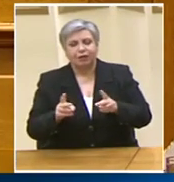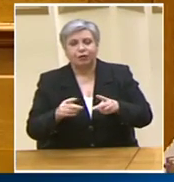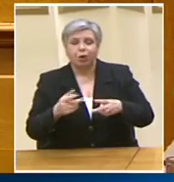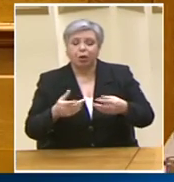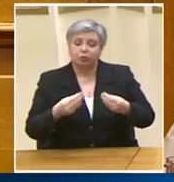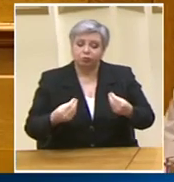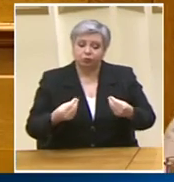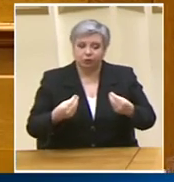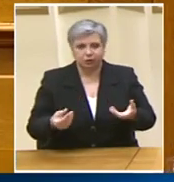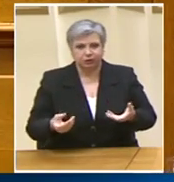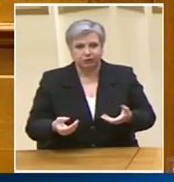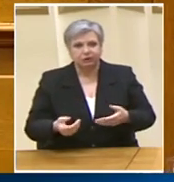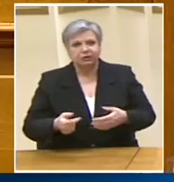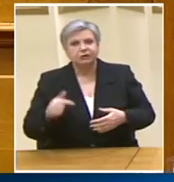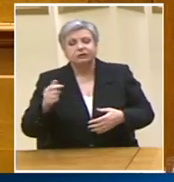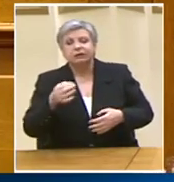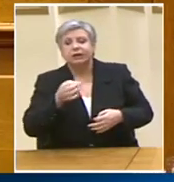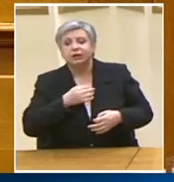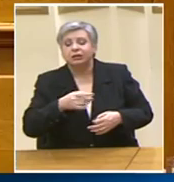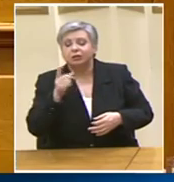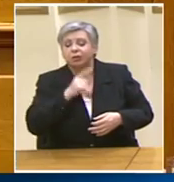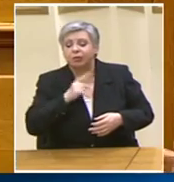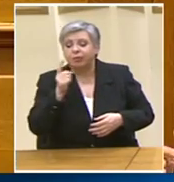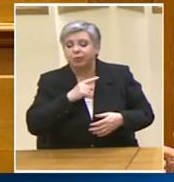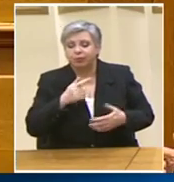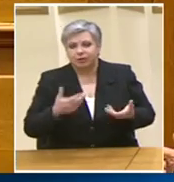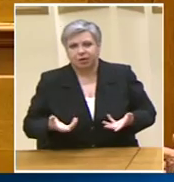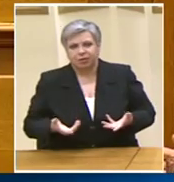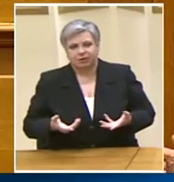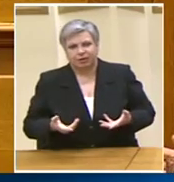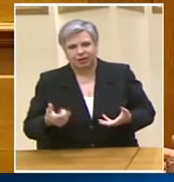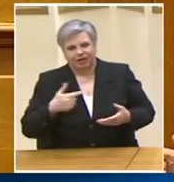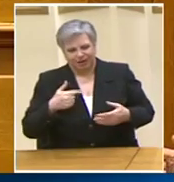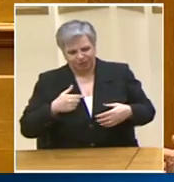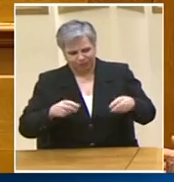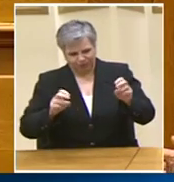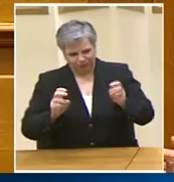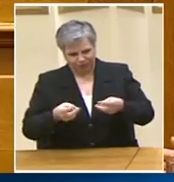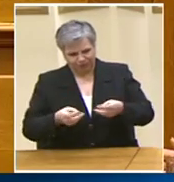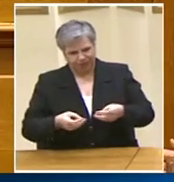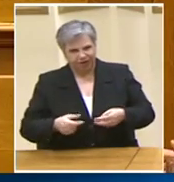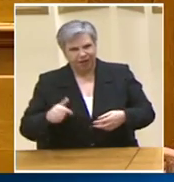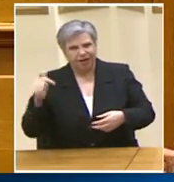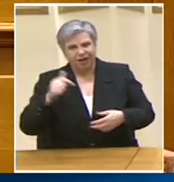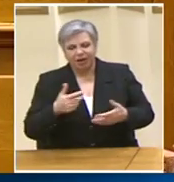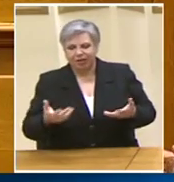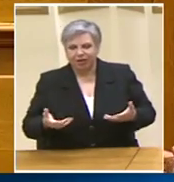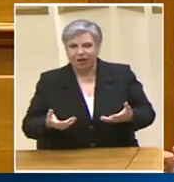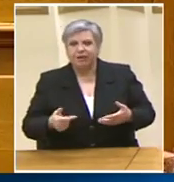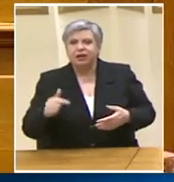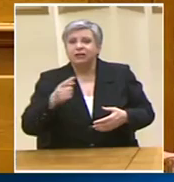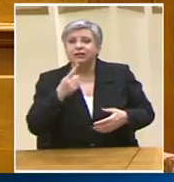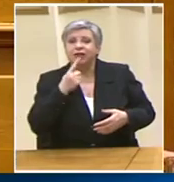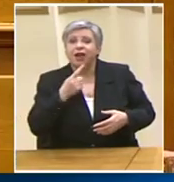δεύτερο ψέμο ότι δίθεν μειώνετε τους μετακλητούς τους μειώνετε τους κάνετε από 4 σ' 8 είναι μια σοβαρή